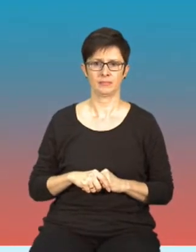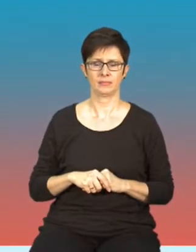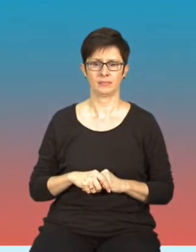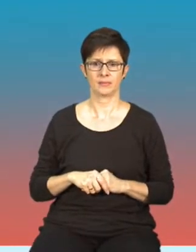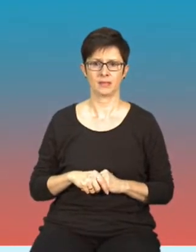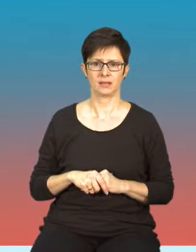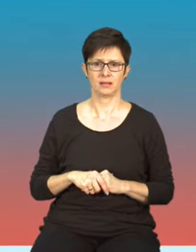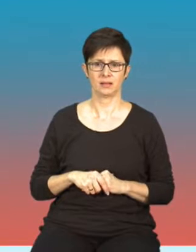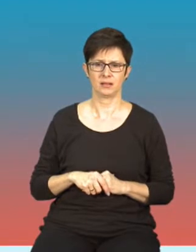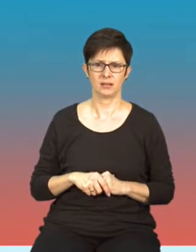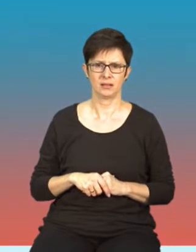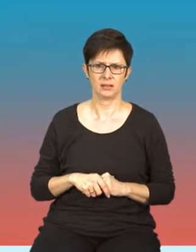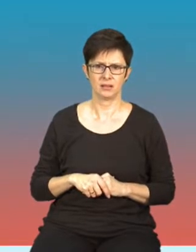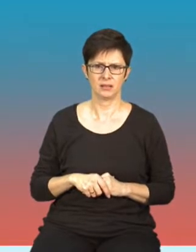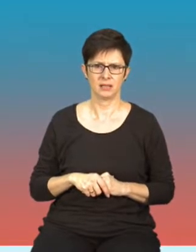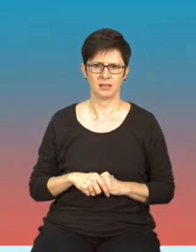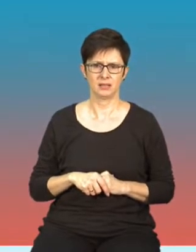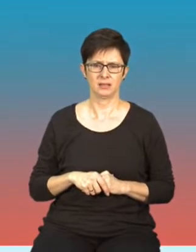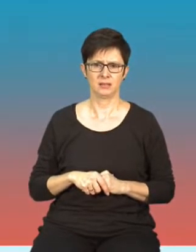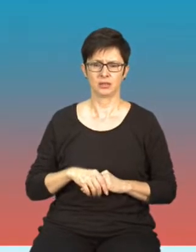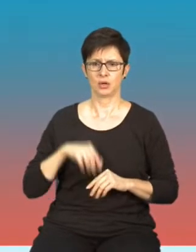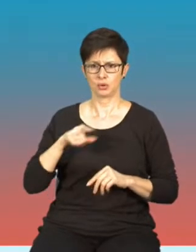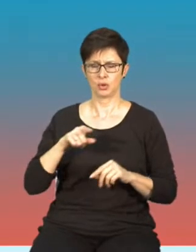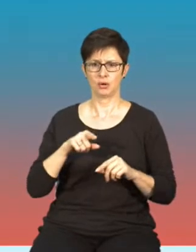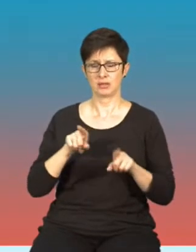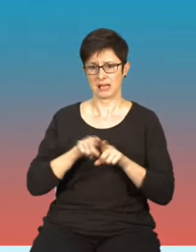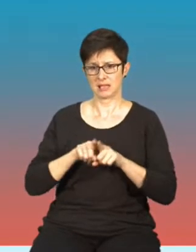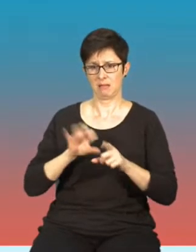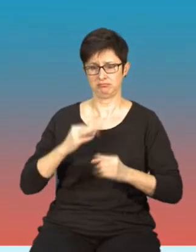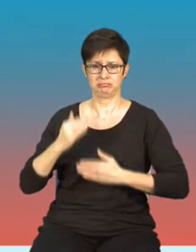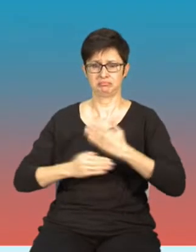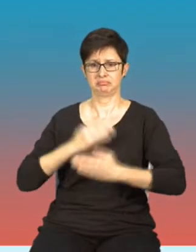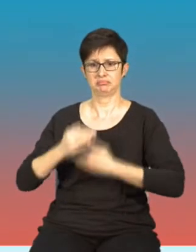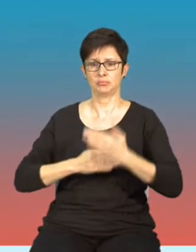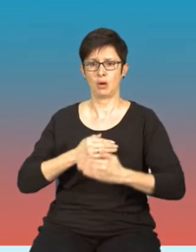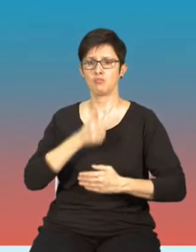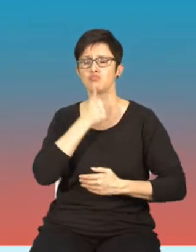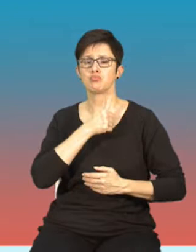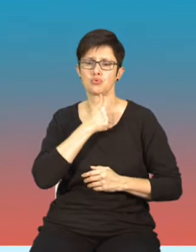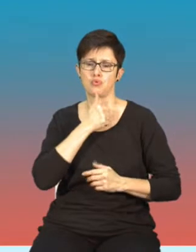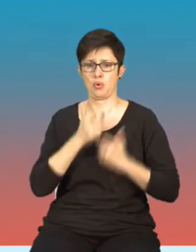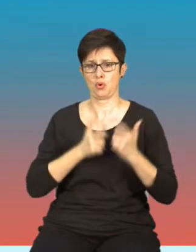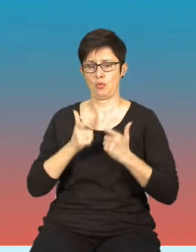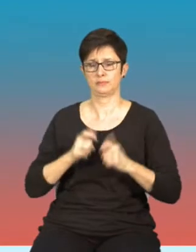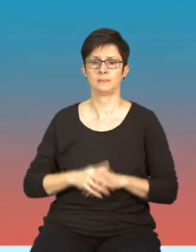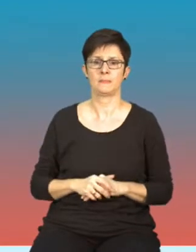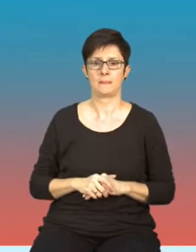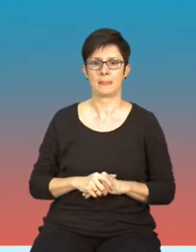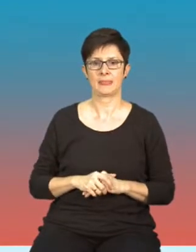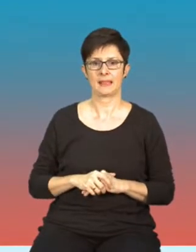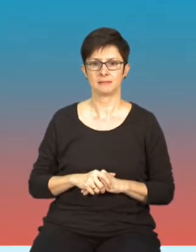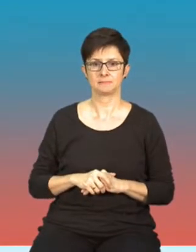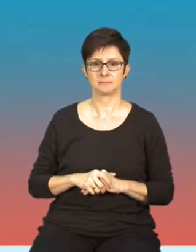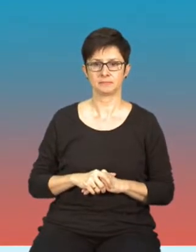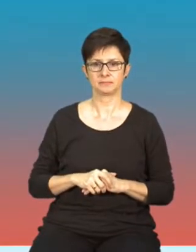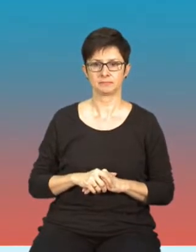Ten projekt nazywa się Bairdwatch, też jest w trakcie testów. Niemniej jednak